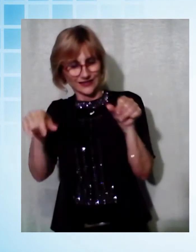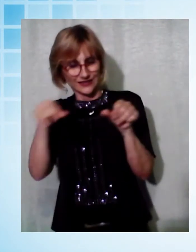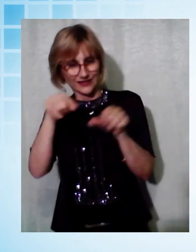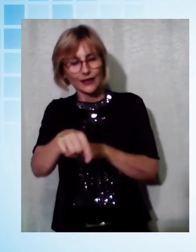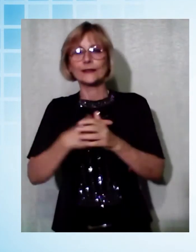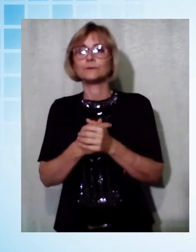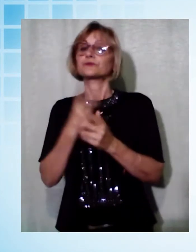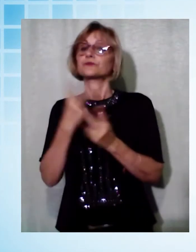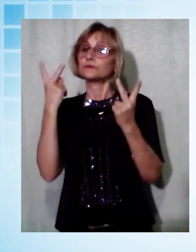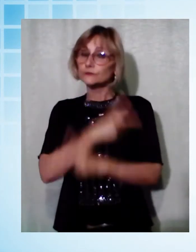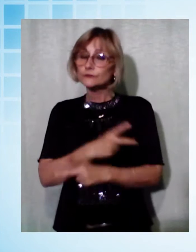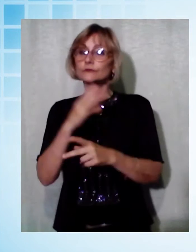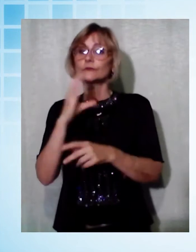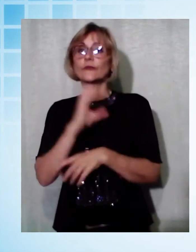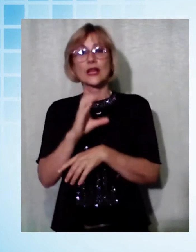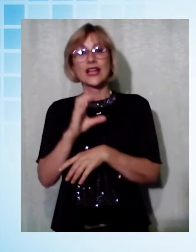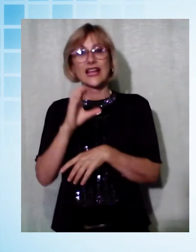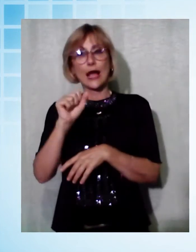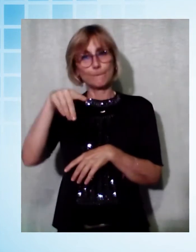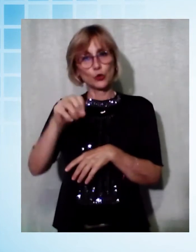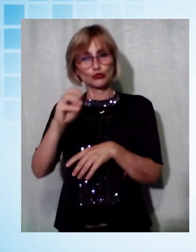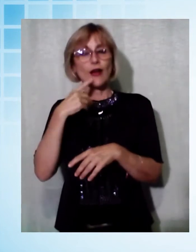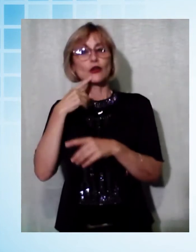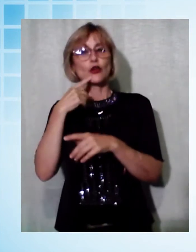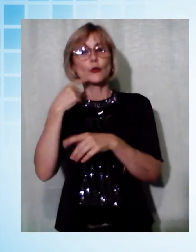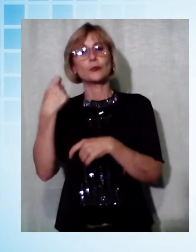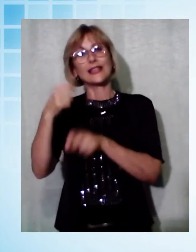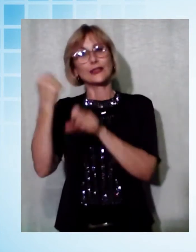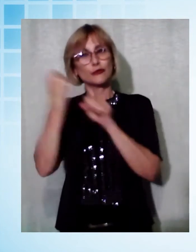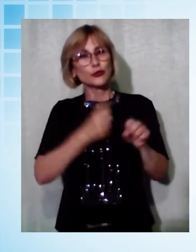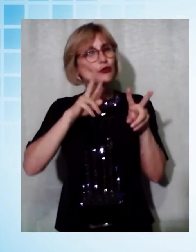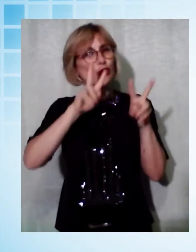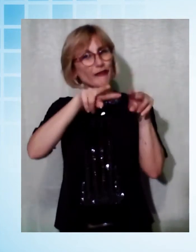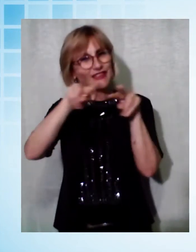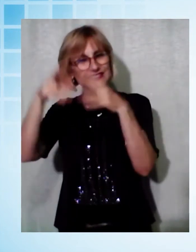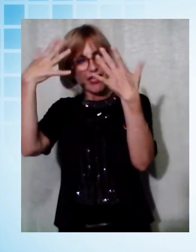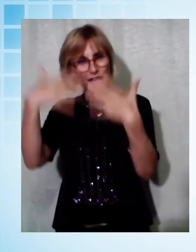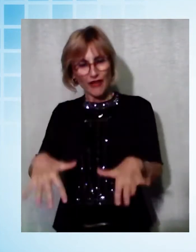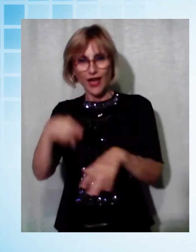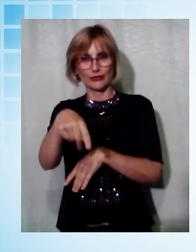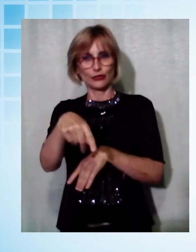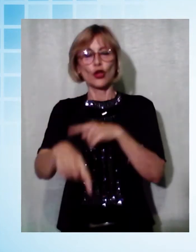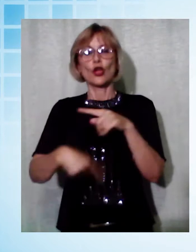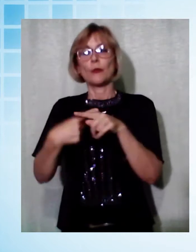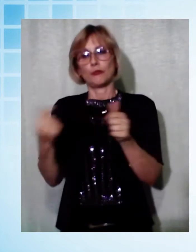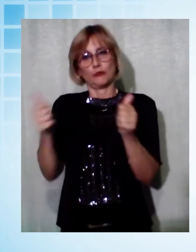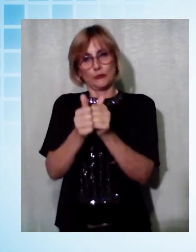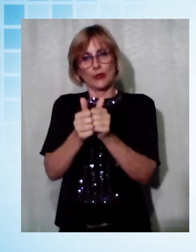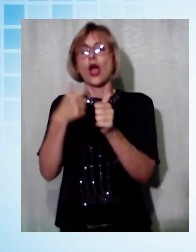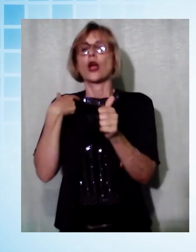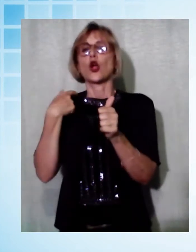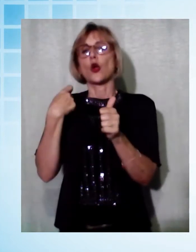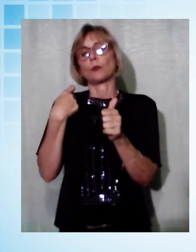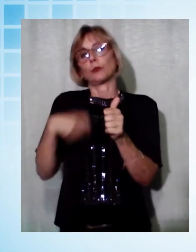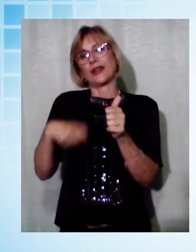alcuni giorni fa dal presidente della Fondazione Marcello Bertocchini. A fare le onore di casa è il governatore Sergio Orlandi, che ha guidato